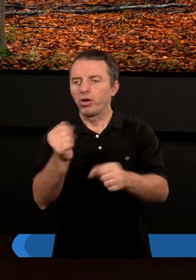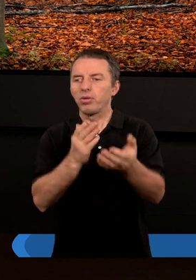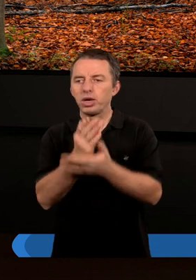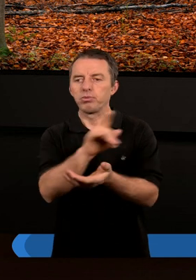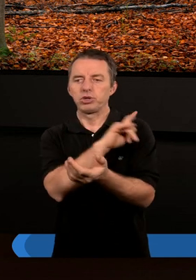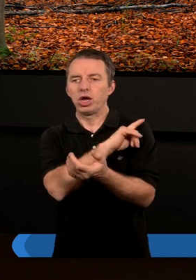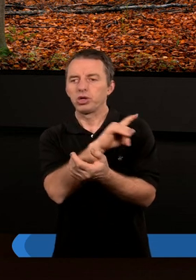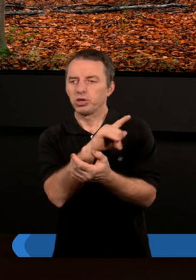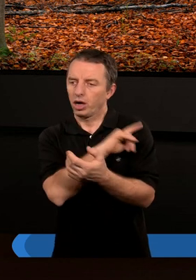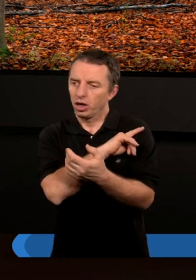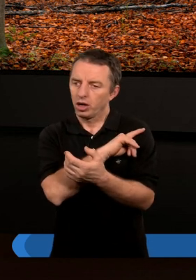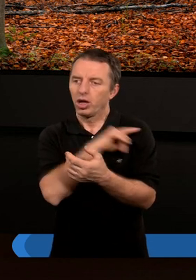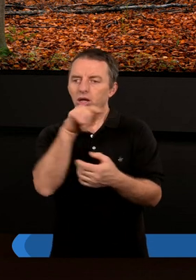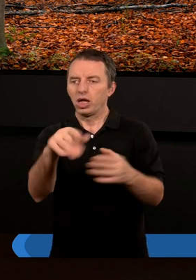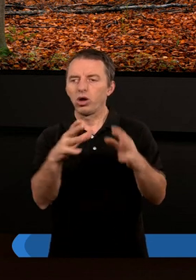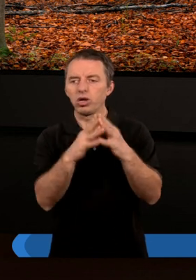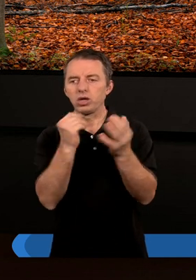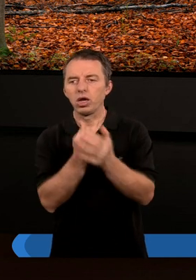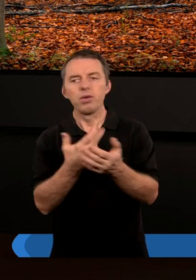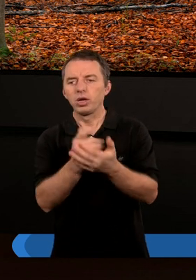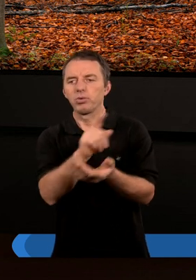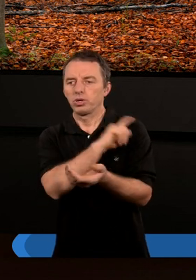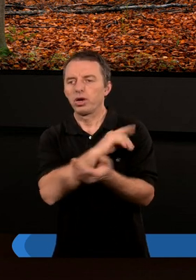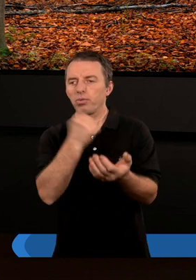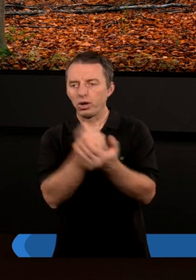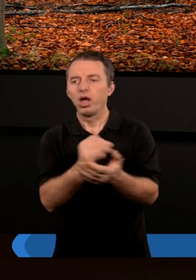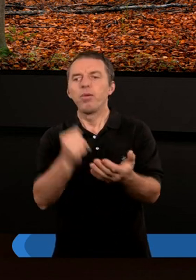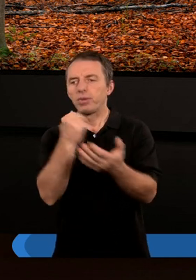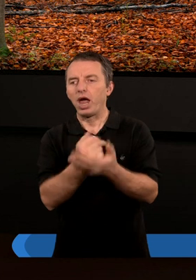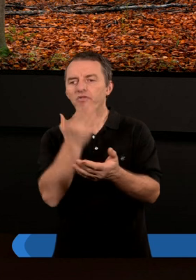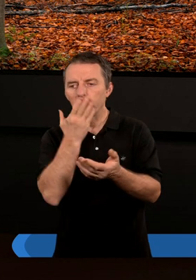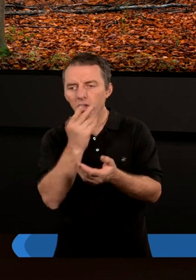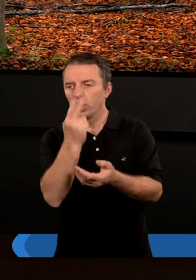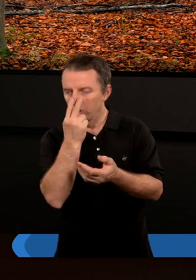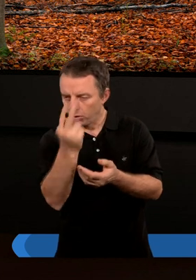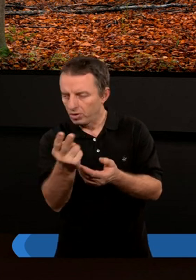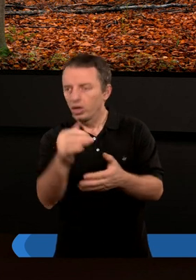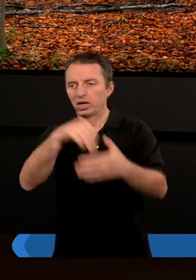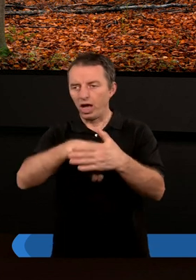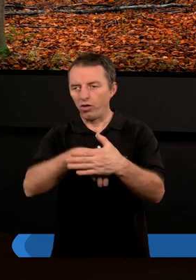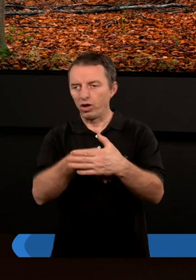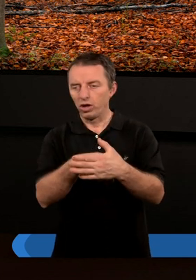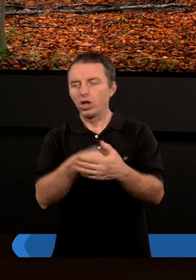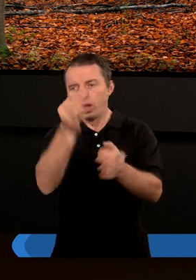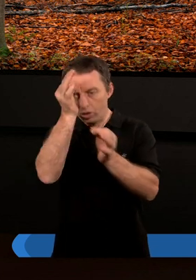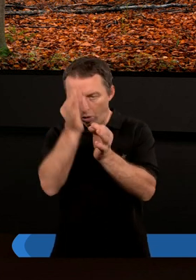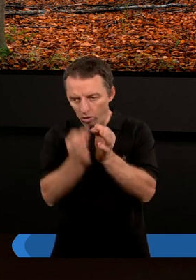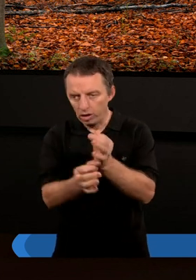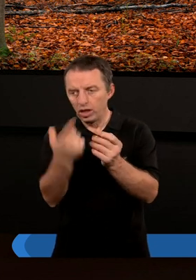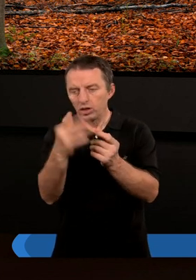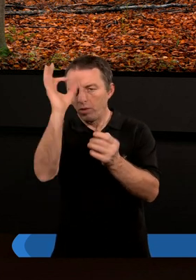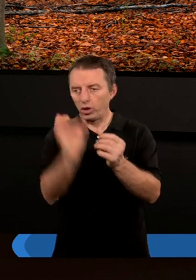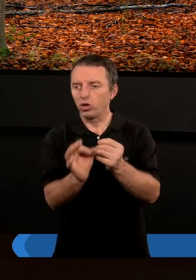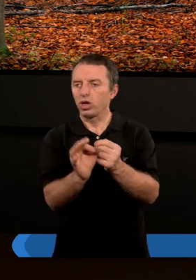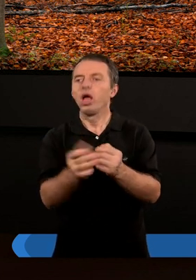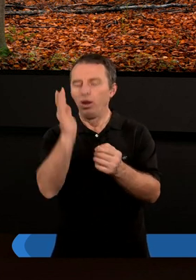poprzez przestrzeganie zakonu, poprzez przestrzeganie prawa, bo prawo mówi, kto będzie mnie zachowywał dokładnie, w